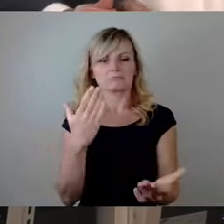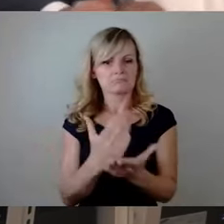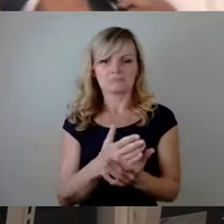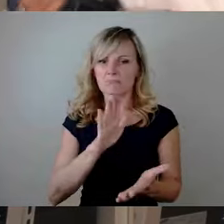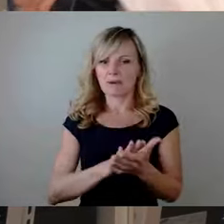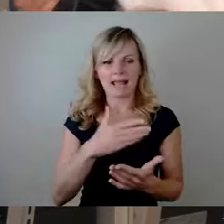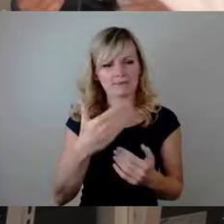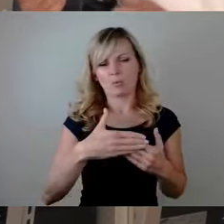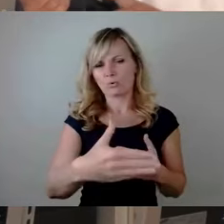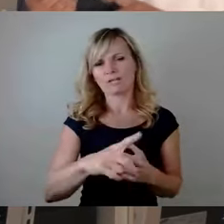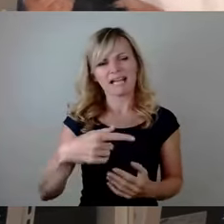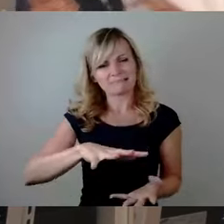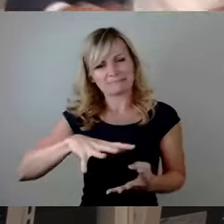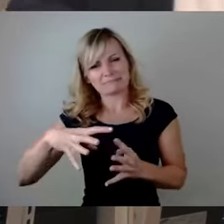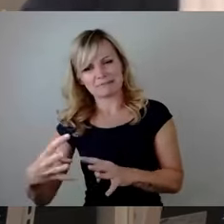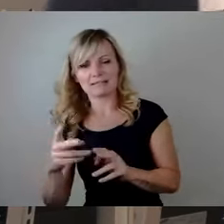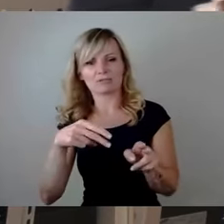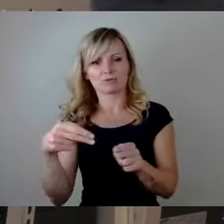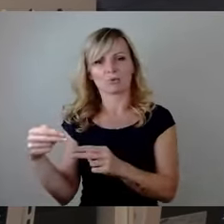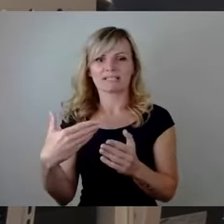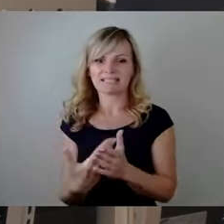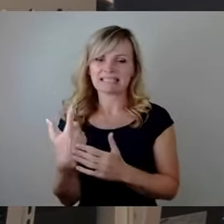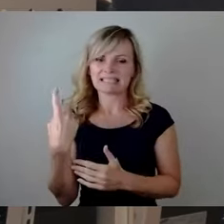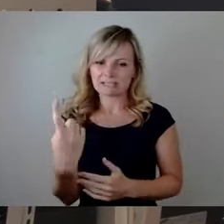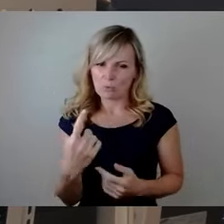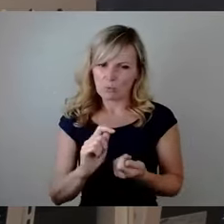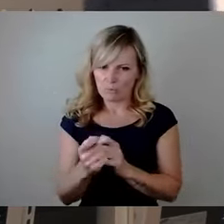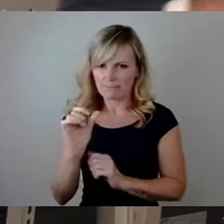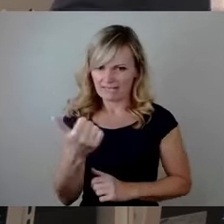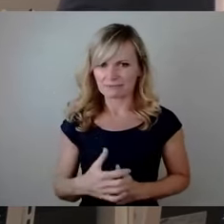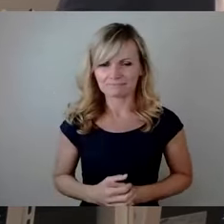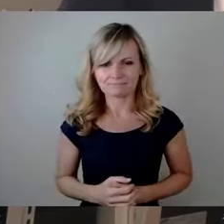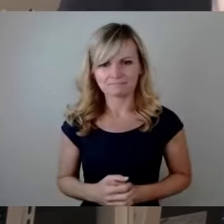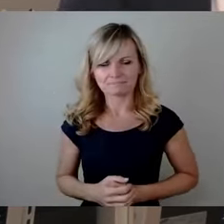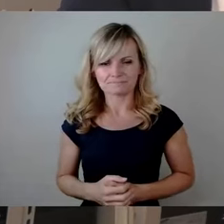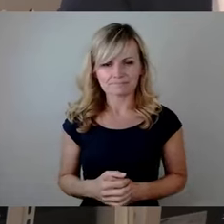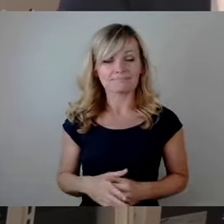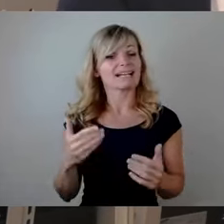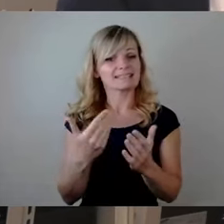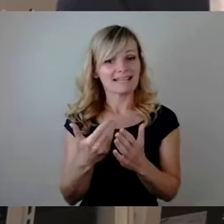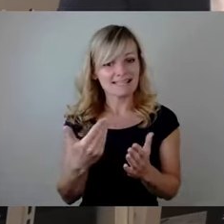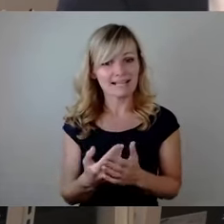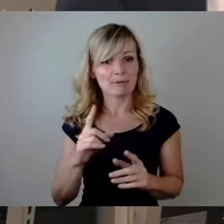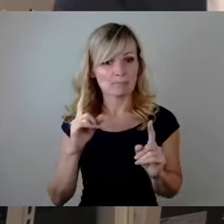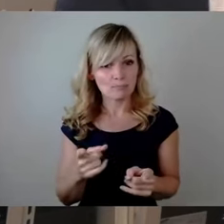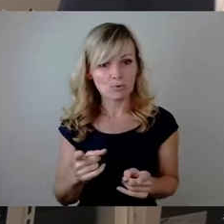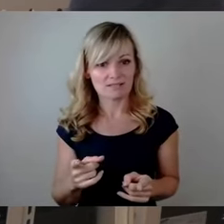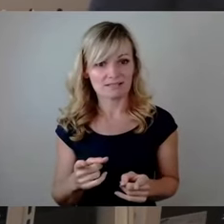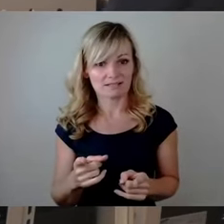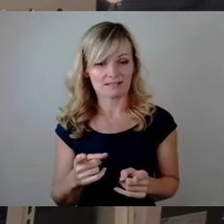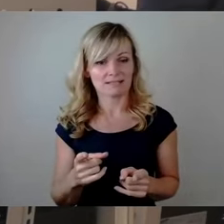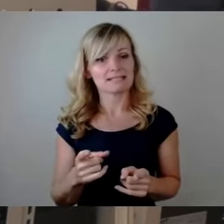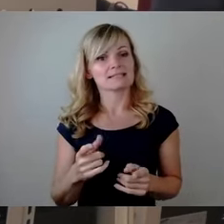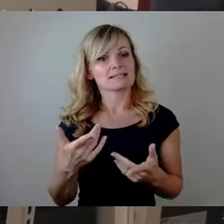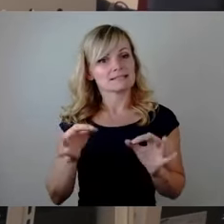wird es wahnsinnig viel Aufwand kosten, dieses Mobilitätsverhalten auch wieder zu ändern. Dementsprechend müssen wir attraktive